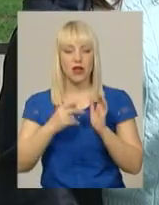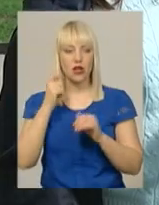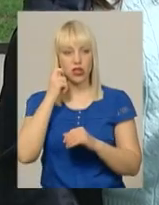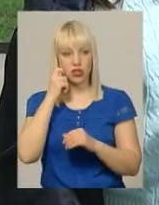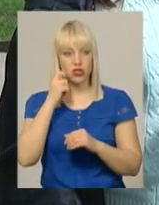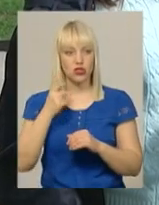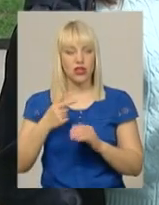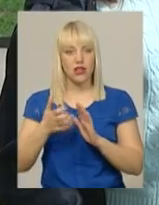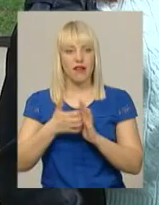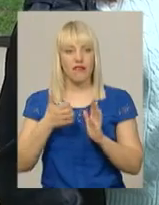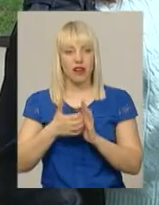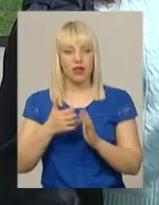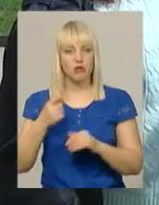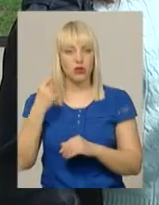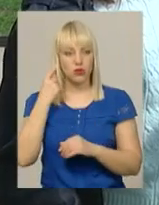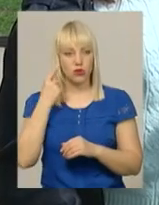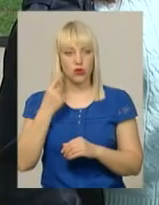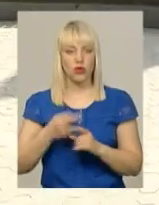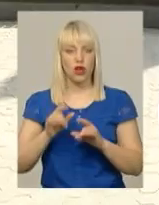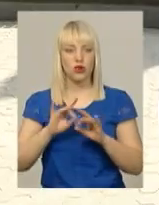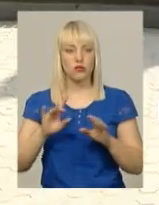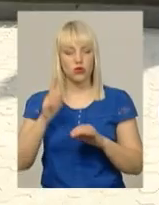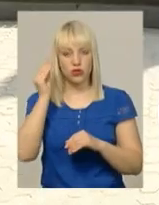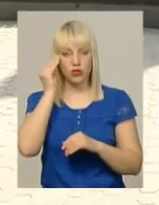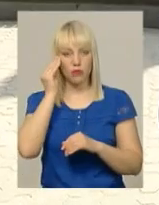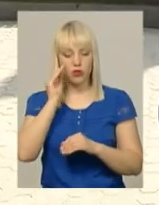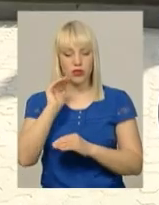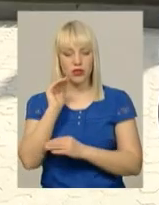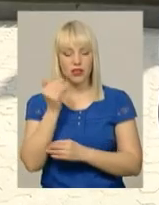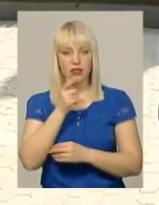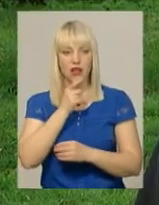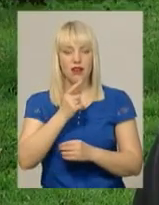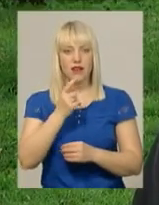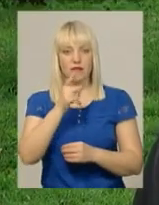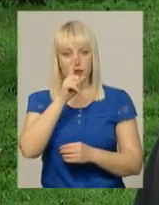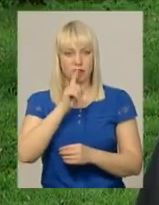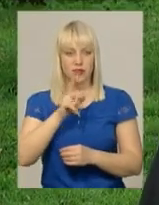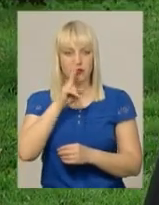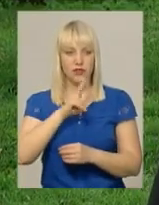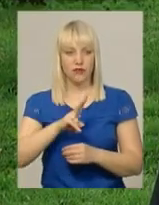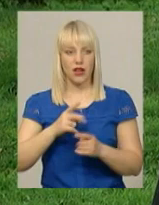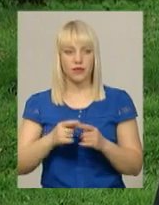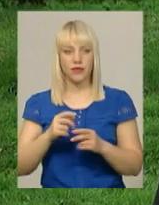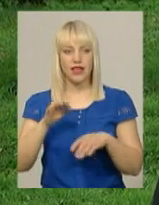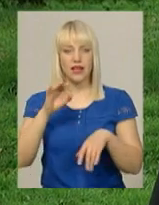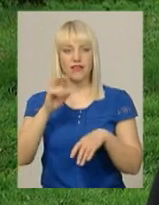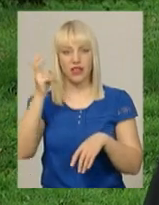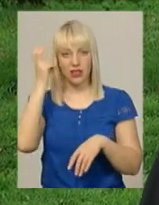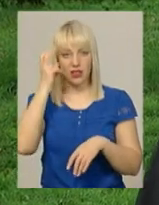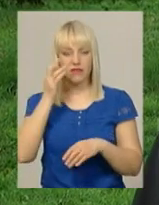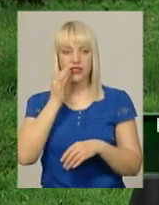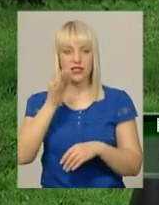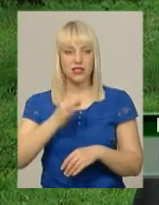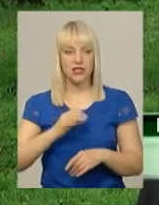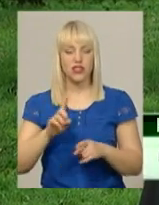чує, запідозрила на першому місяці життя дитини. Дівчинку обстежили місцеві лікарі. Діагноз встановили столичні медики. «В Києві сказали, що